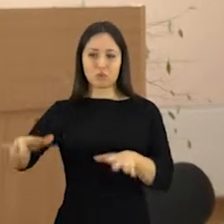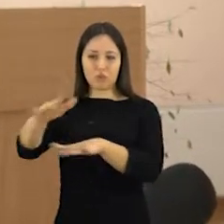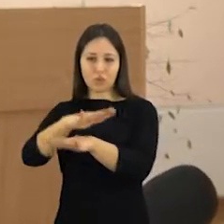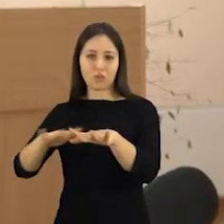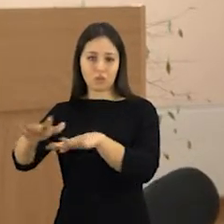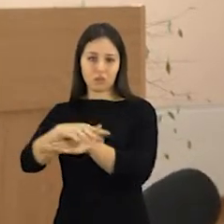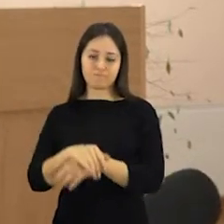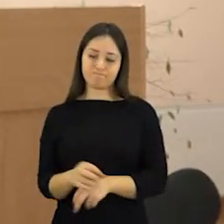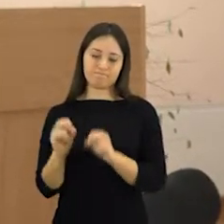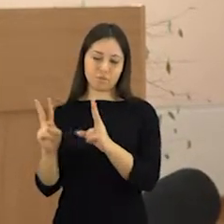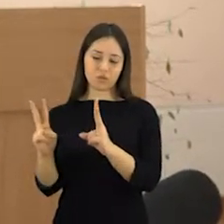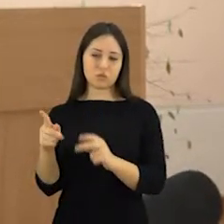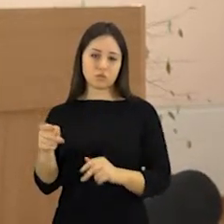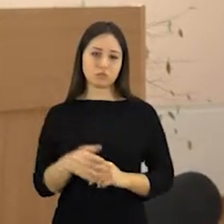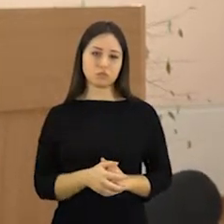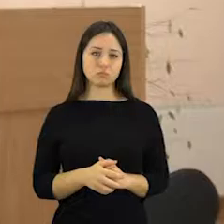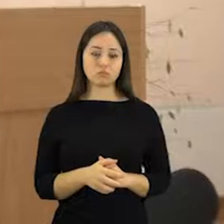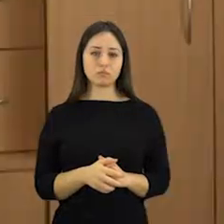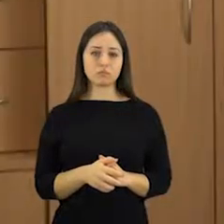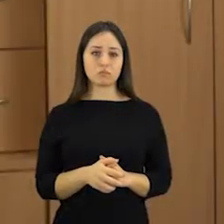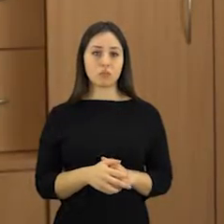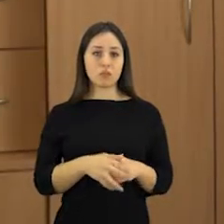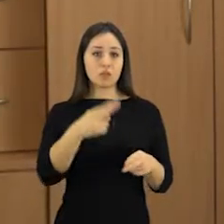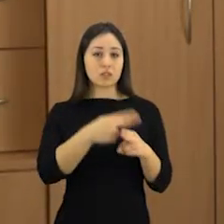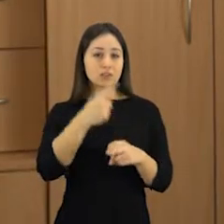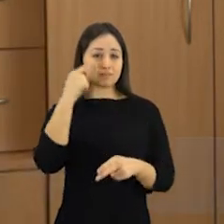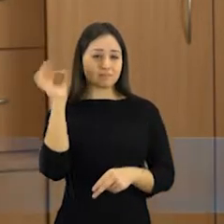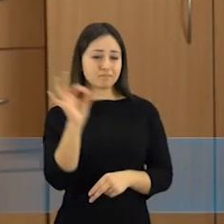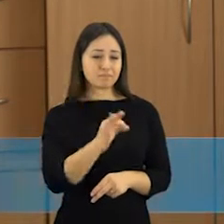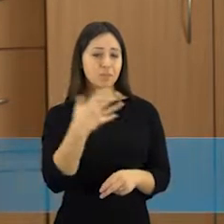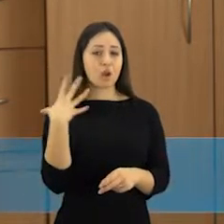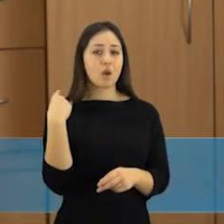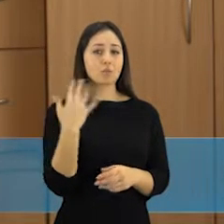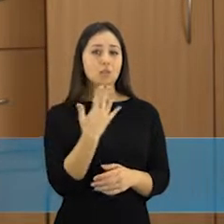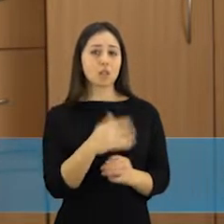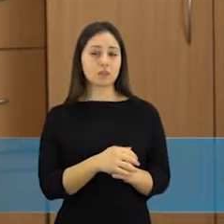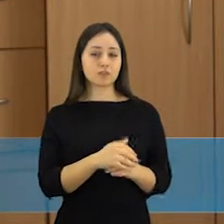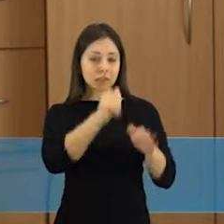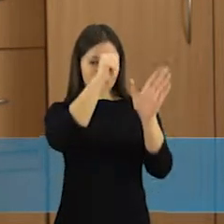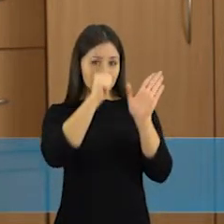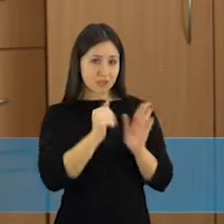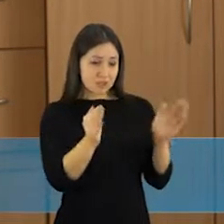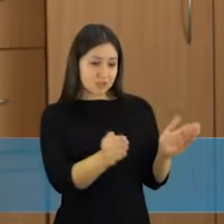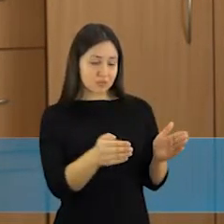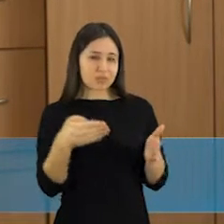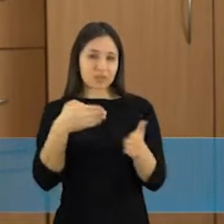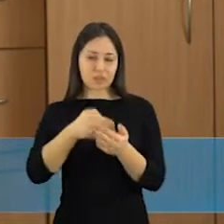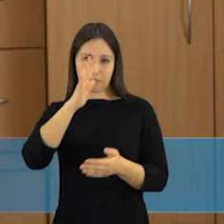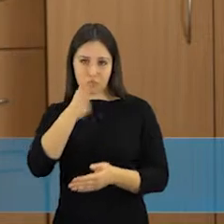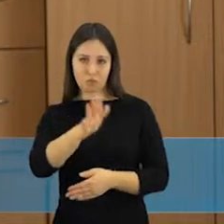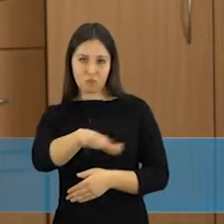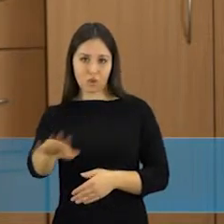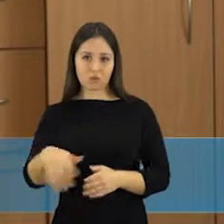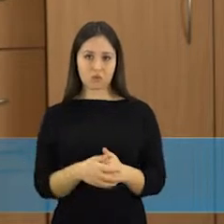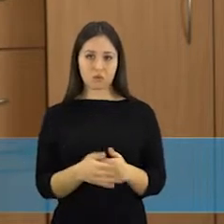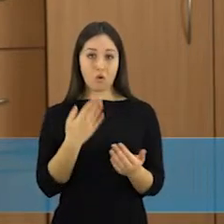vietose, jie yra kaip ir kankamą rizikos grupė. Poimliausiai yra vaikai nuo 6 mėnesių iki 4-5 metų, nes jų imuninė sistema